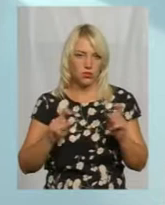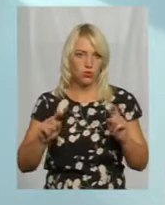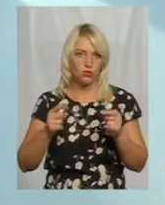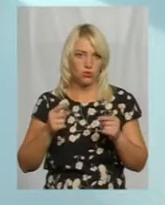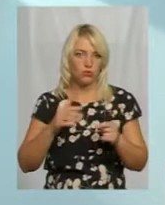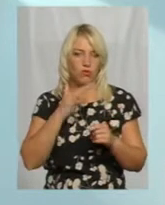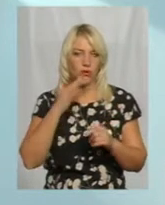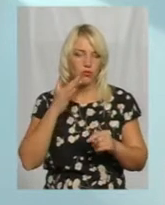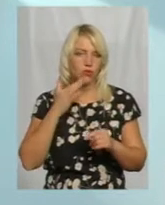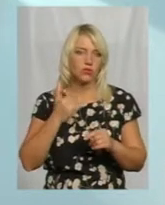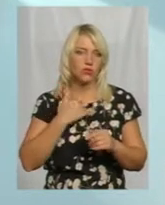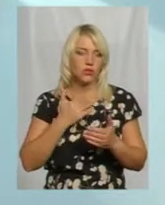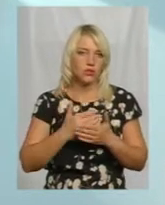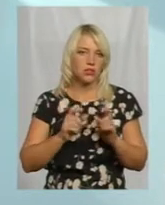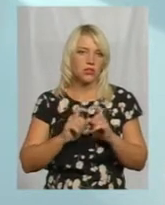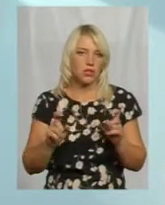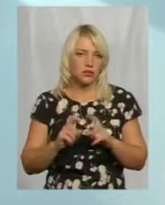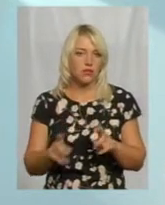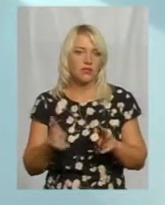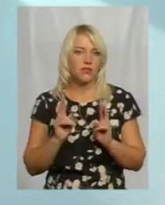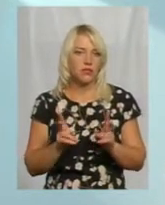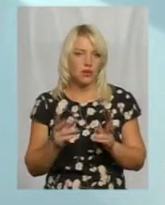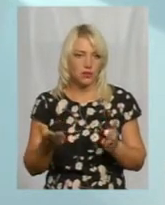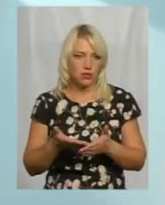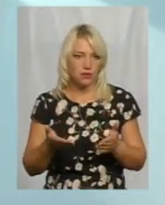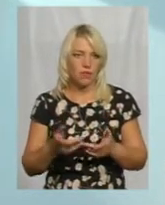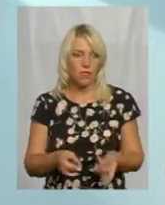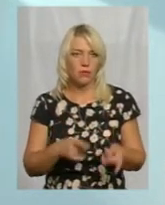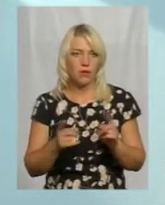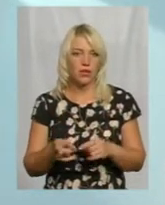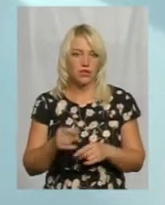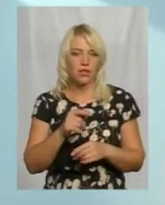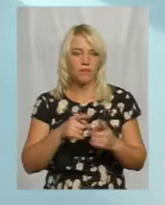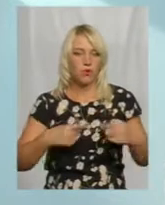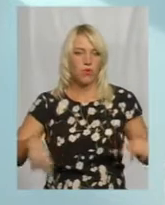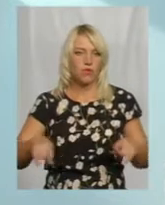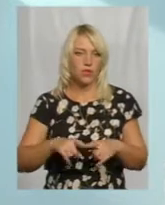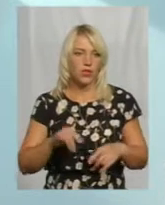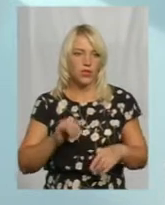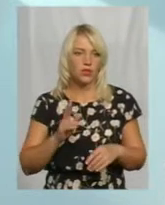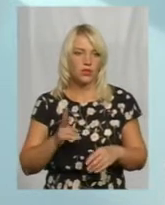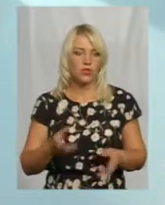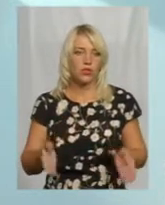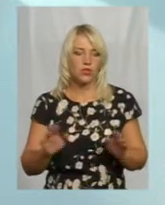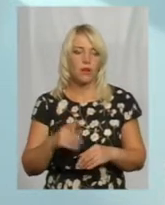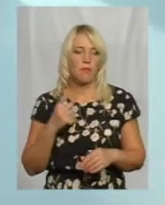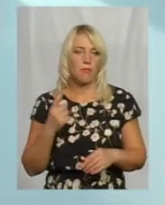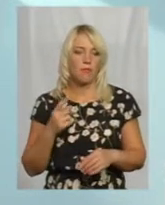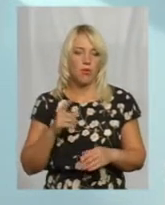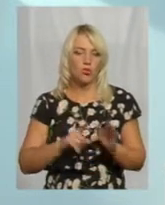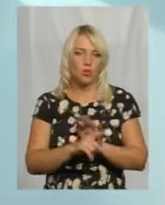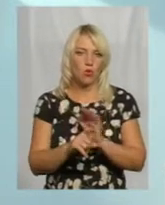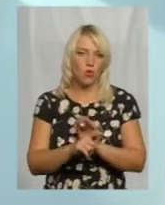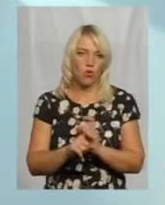багато в нас є закладів, які перейшли у філії, і тільки залишилася початкова школа, і все